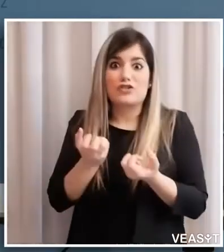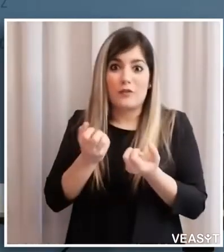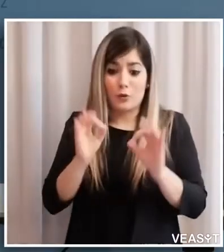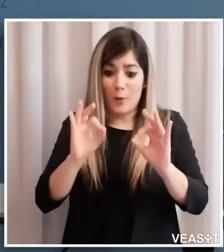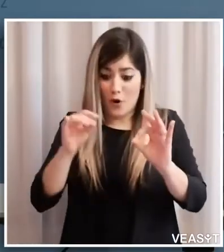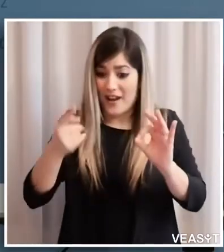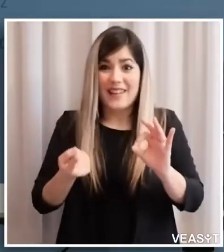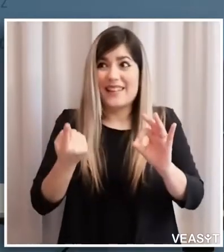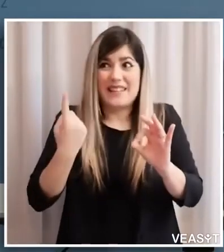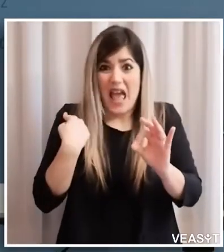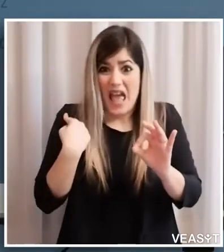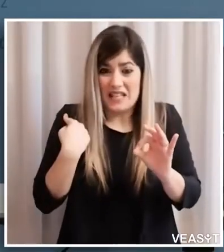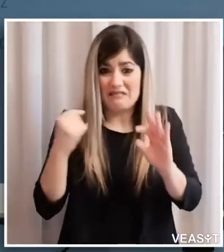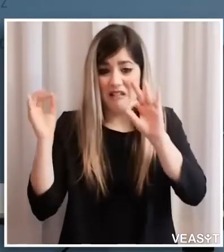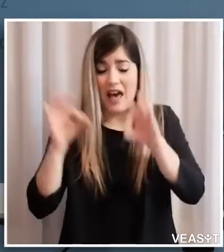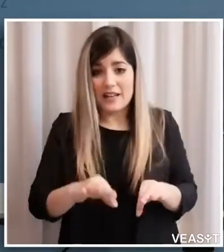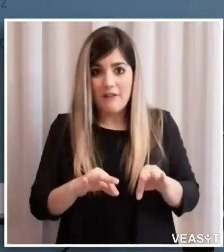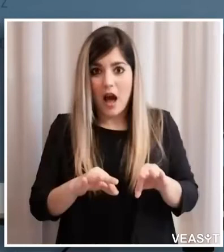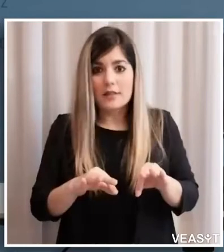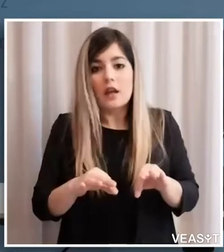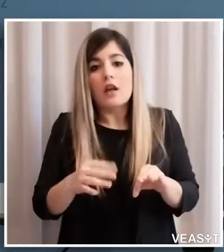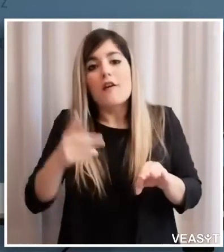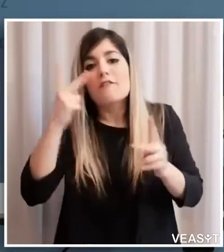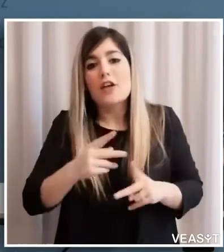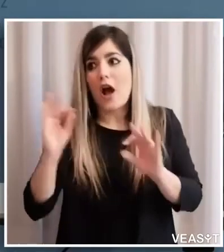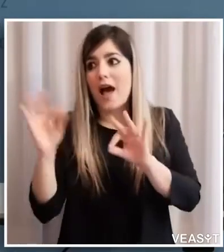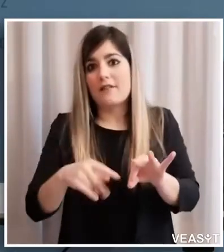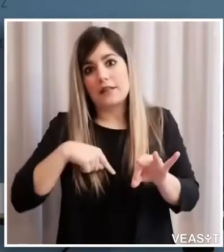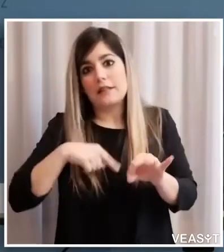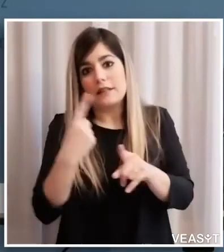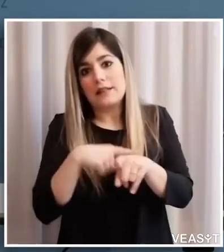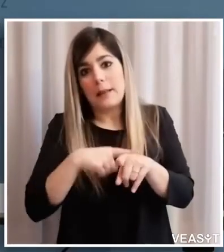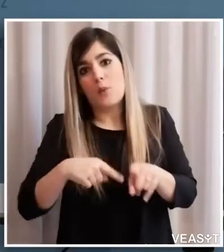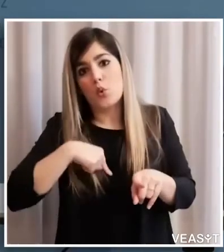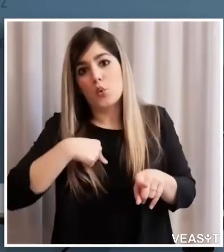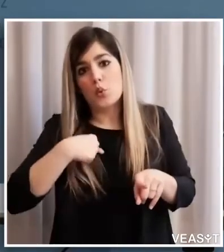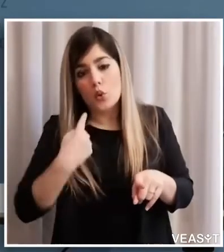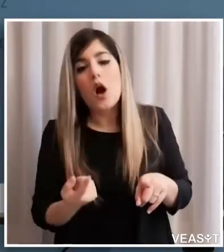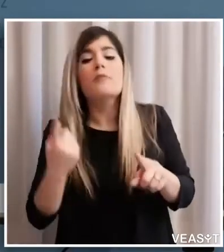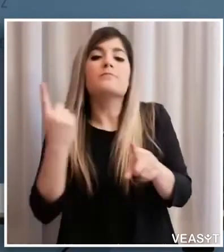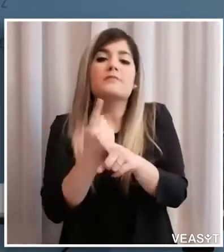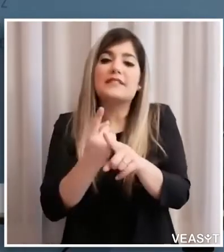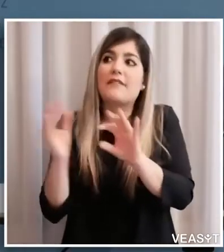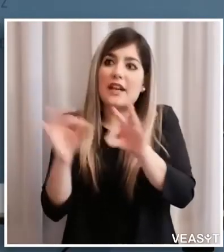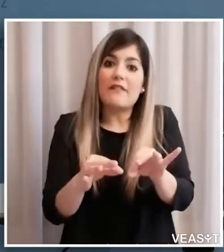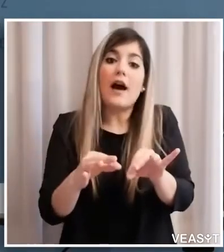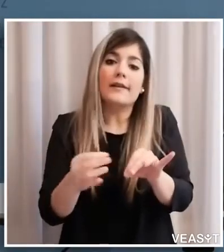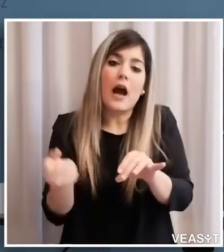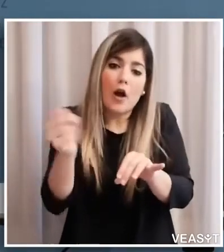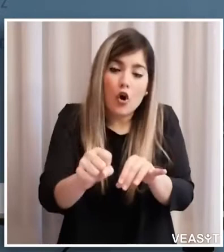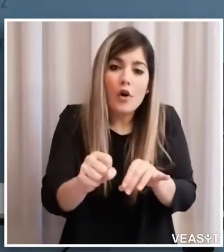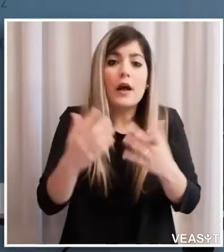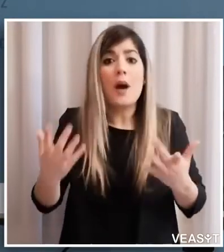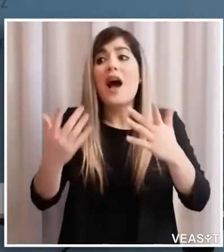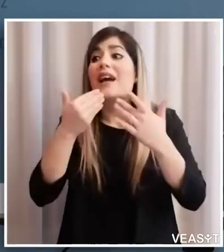sono arrivati devono arrivare ancora altri kit e con quelli faremo questi test incrociati che